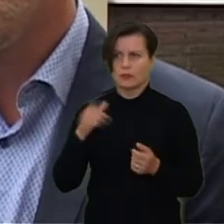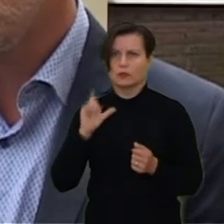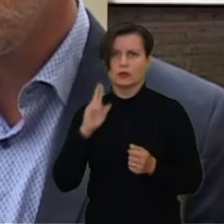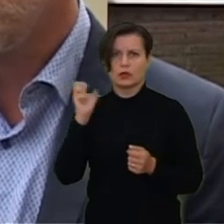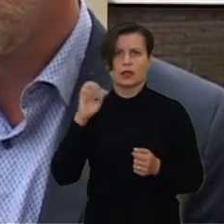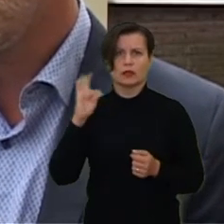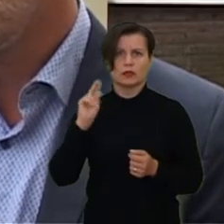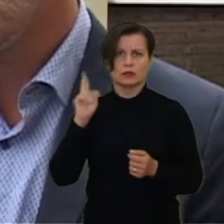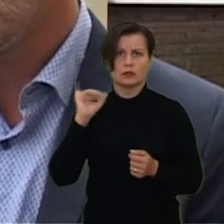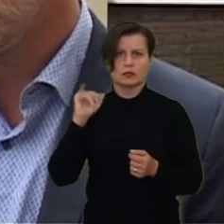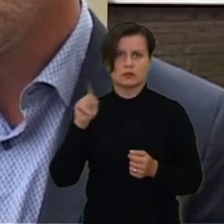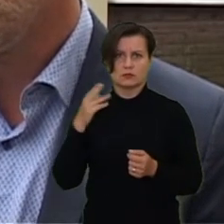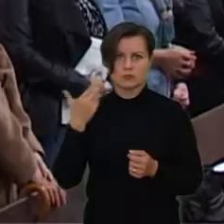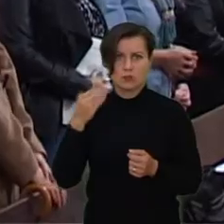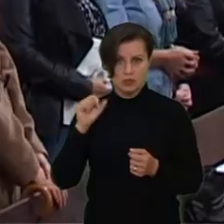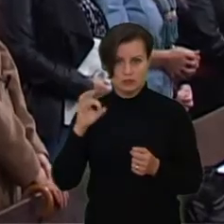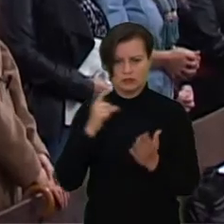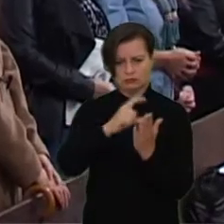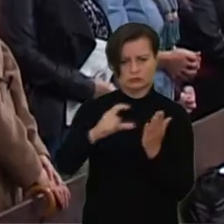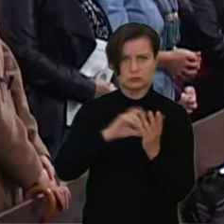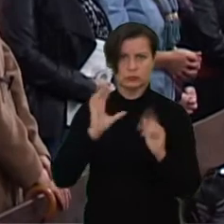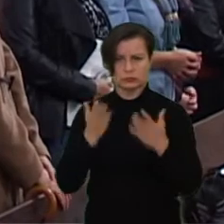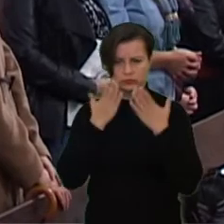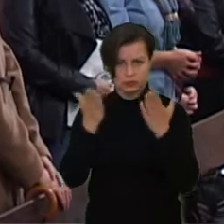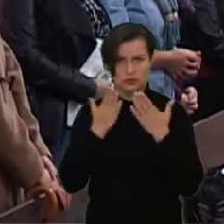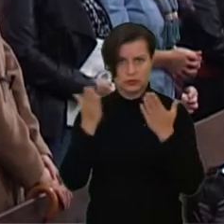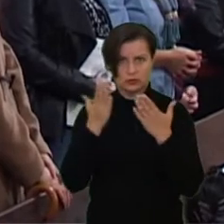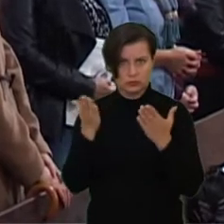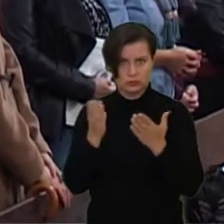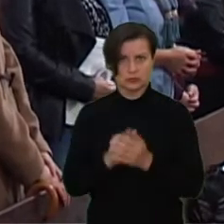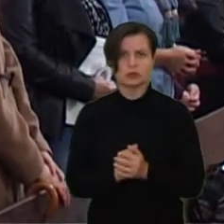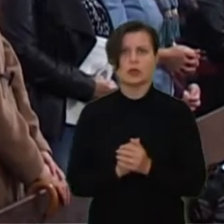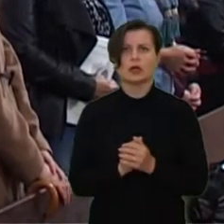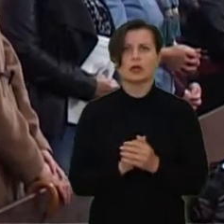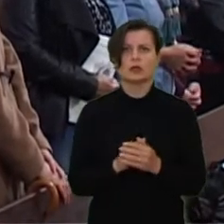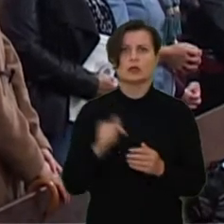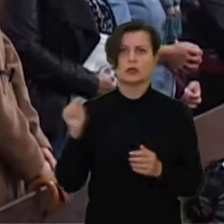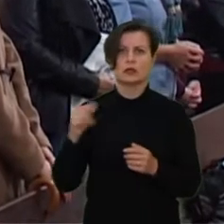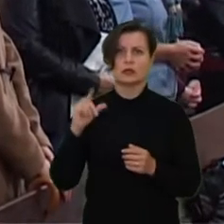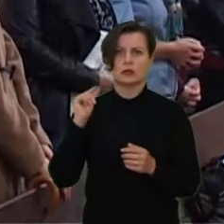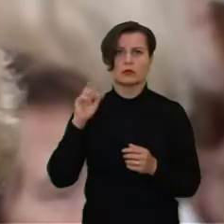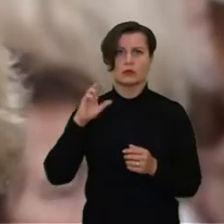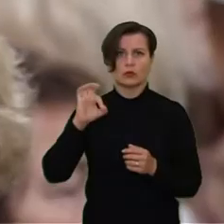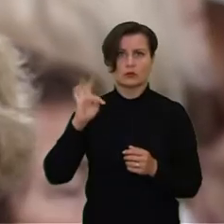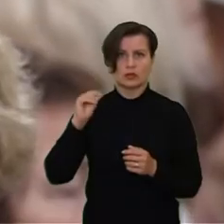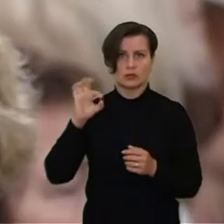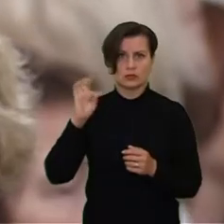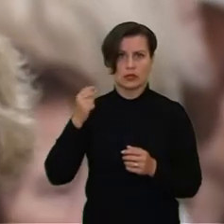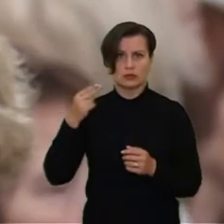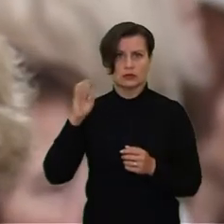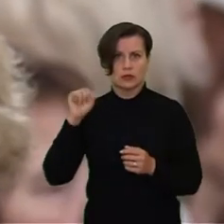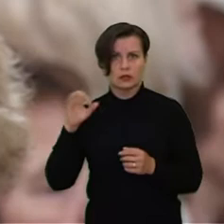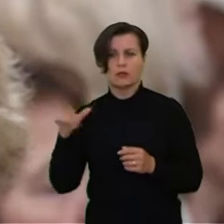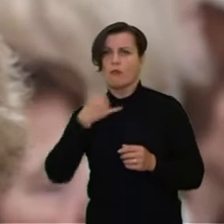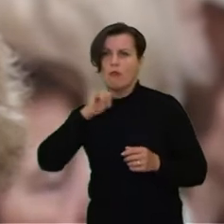veikalų iš mūsų Heidelbergo katekizmo krikščionibės esmė. Protestanti tik pabande, iki šol bandų atstatyti